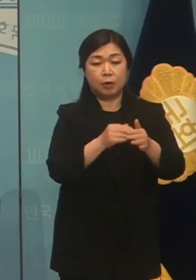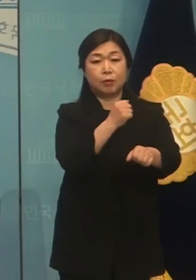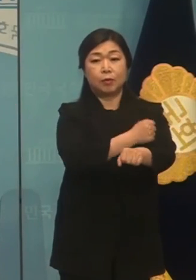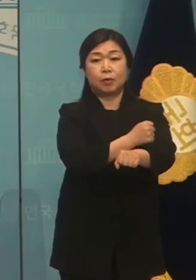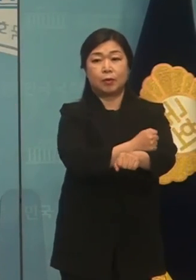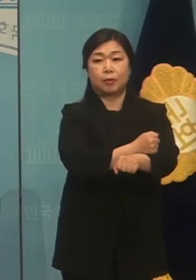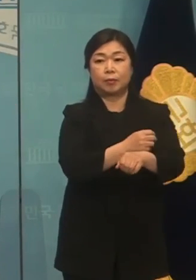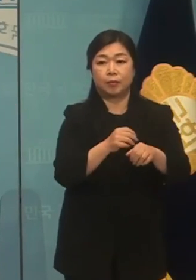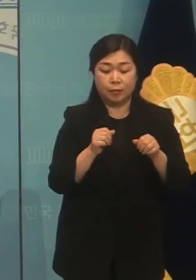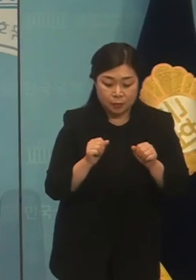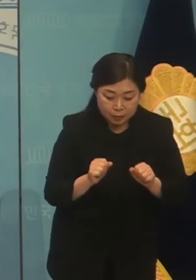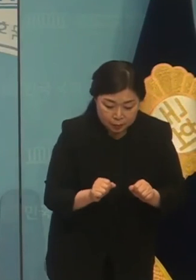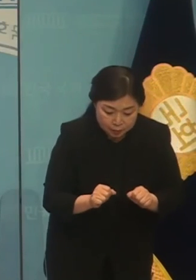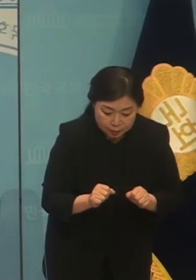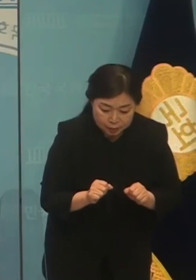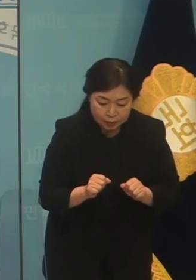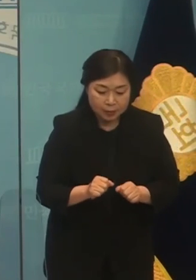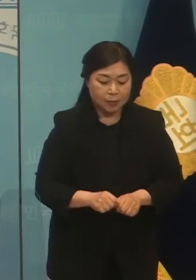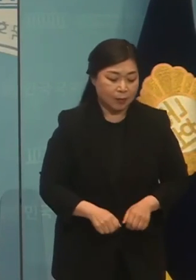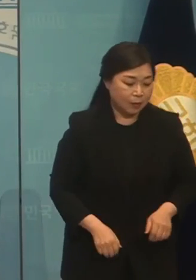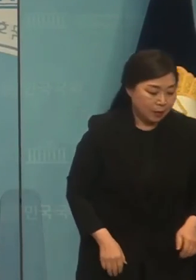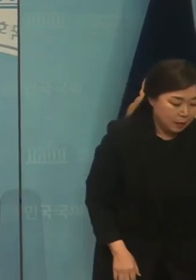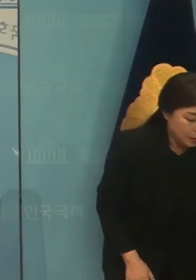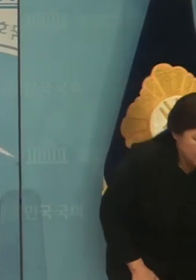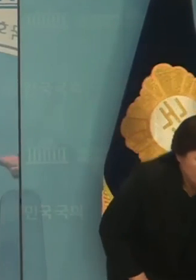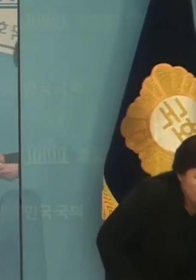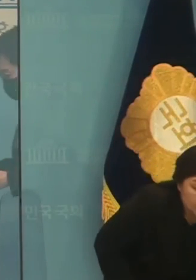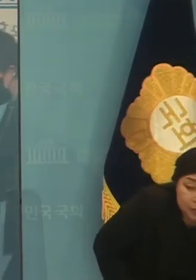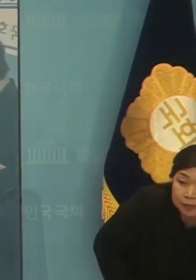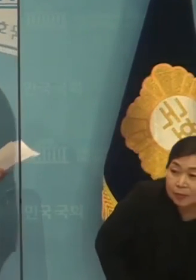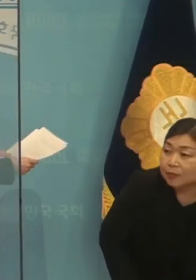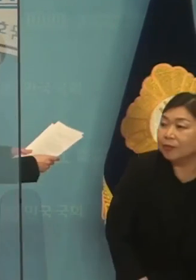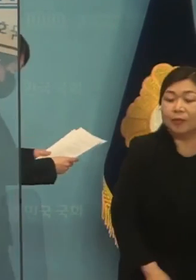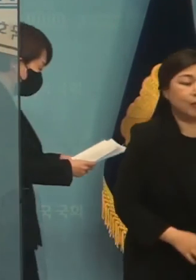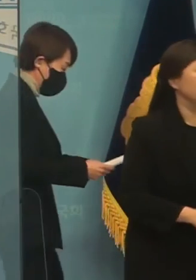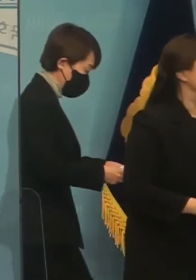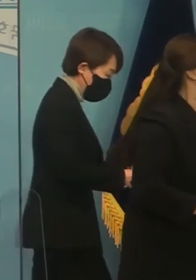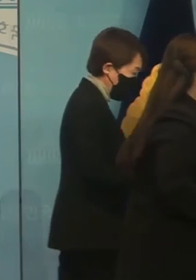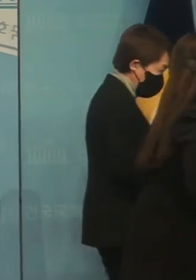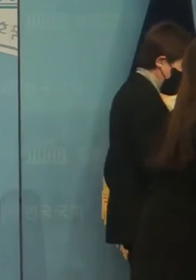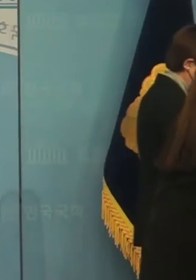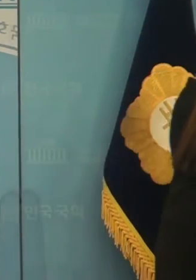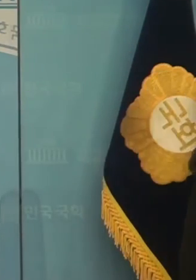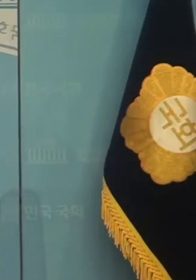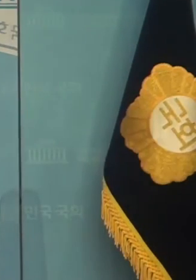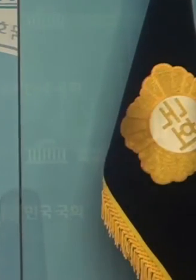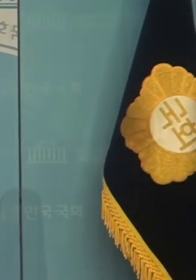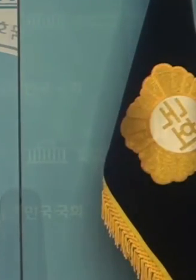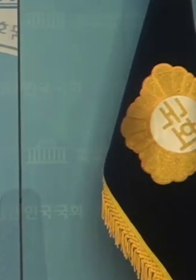수고하십시오. 좋은 날씨였습니다. 네, 감사합니다. 감사합니다.